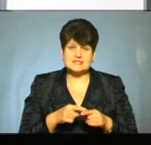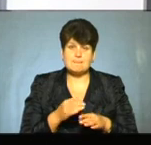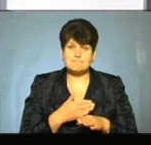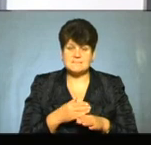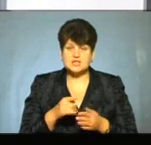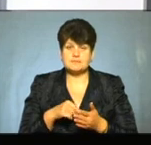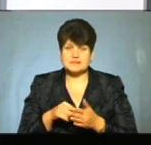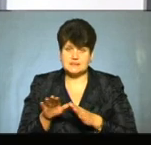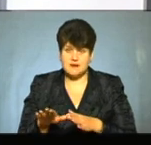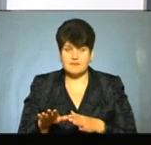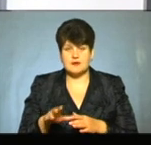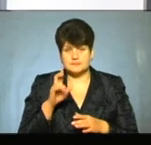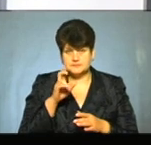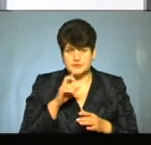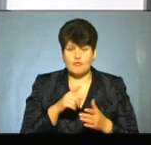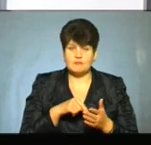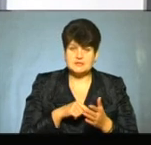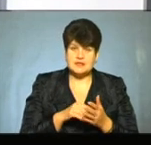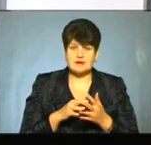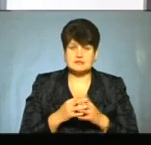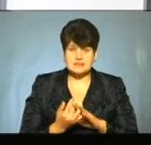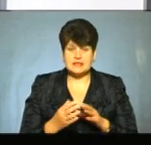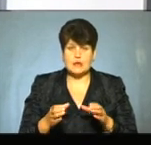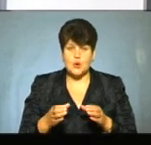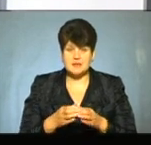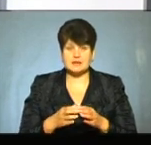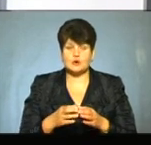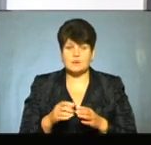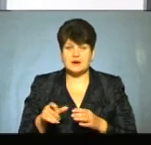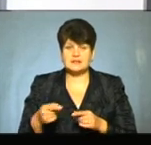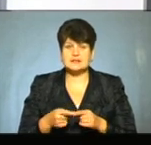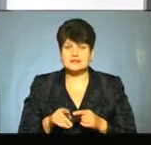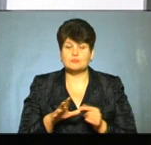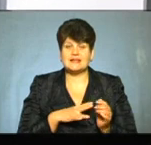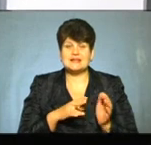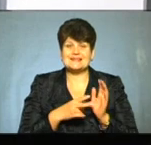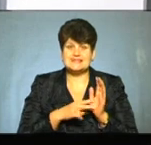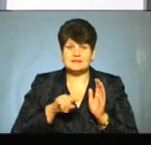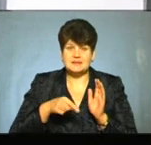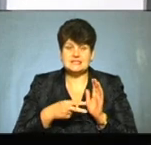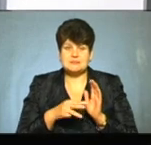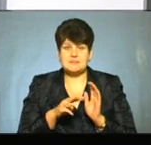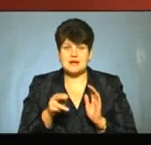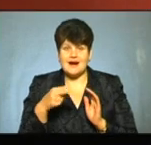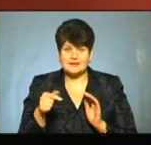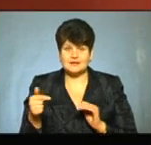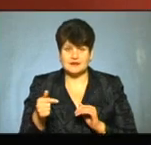містами, між районами, а комунальні – в містах, або в селах, або в обідних громадах. А в цьому році це була цифра 7,7 мільярда гривень.